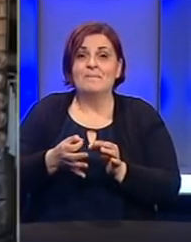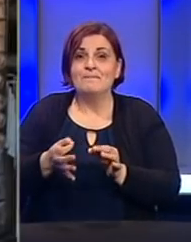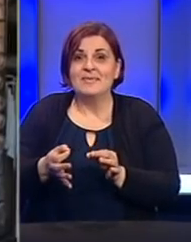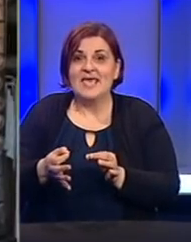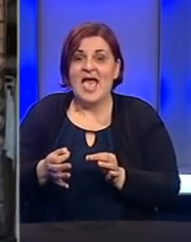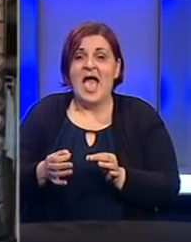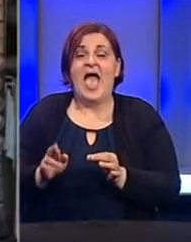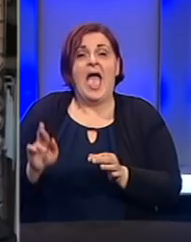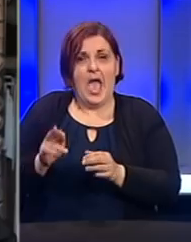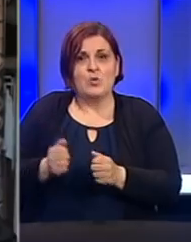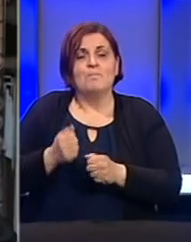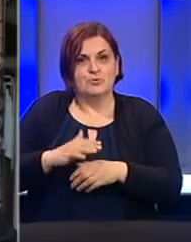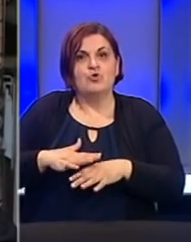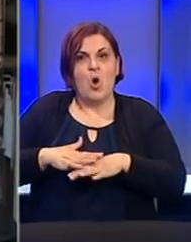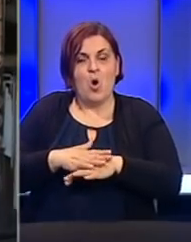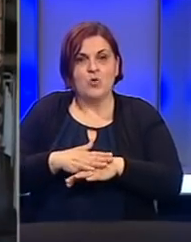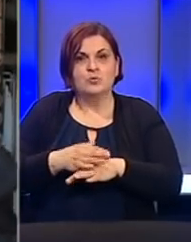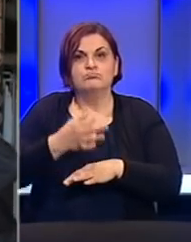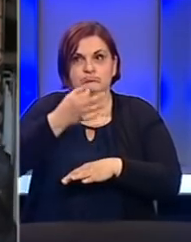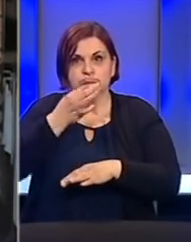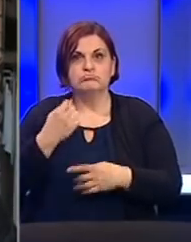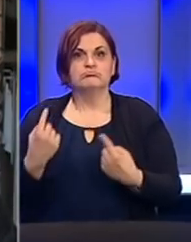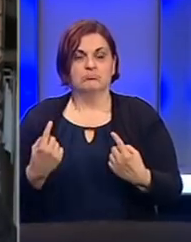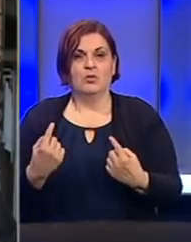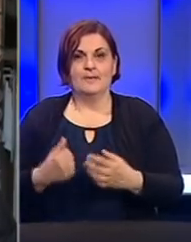ekonomija će brže osjetiti povoljne učinke.